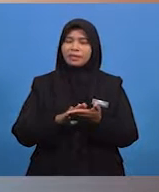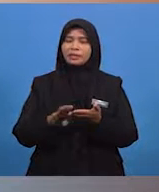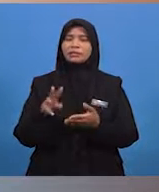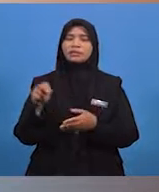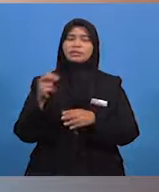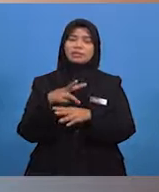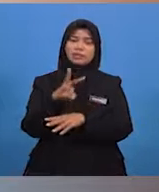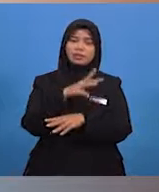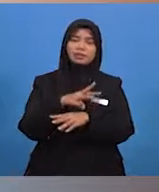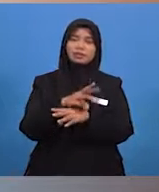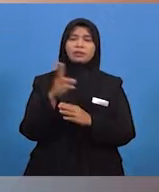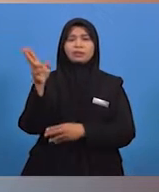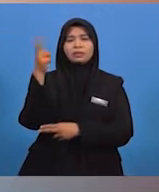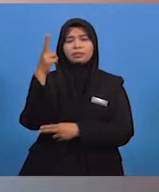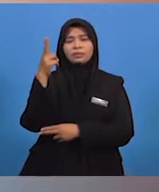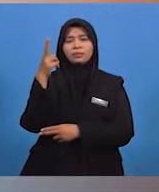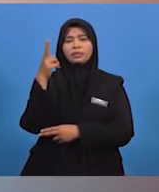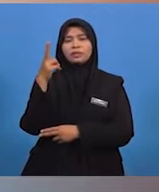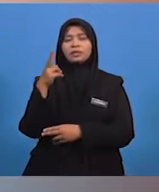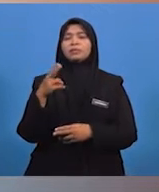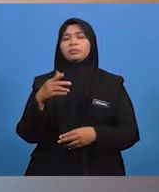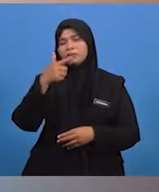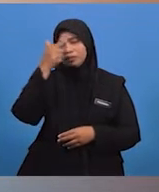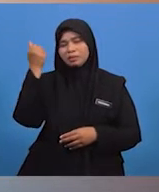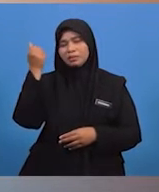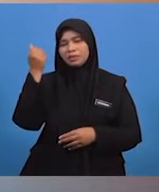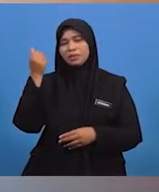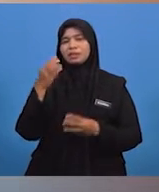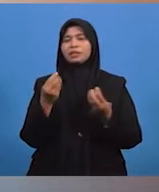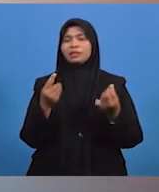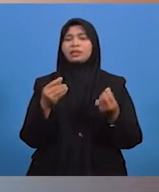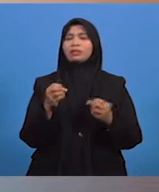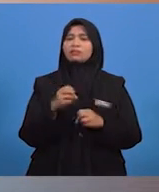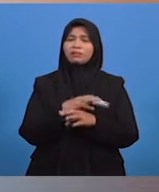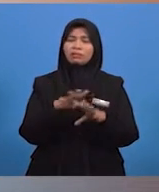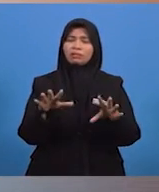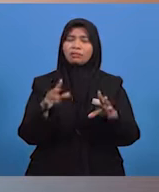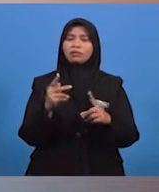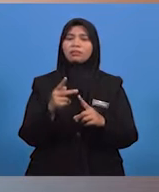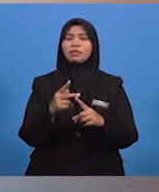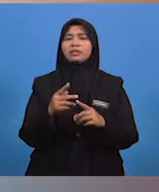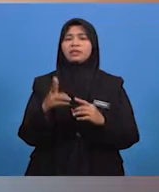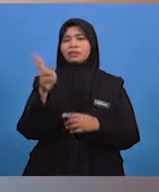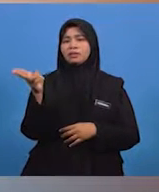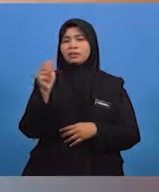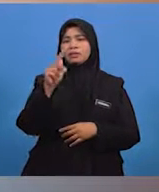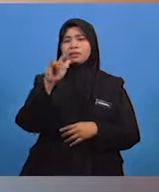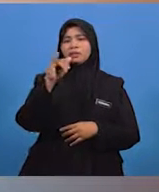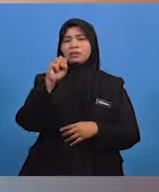menjalankan aktiviti manusia menyebabkan tanah terdedah kepada pelbagai ejen hakisan.